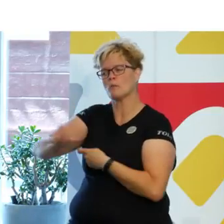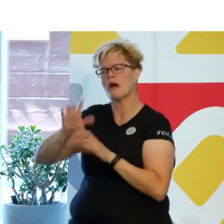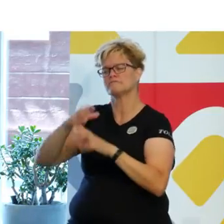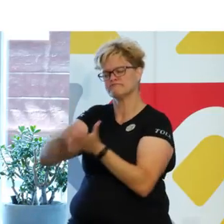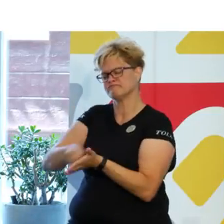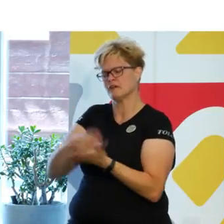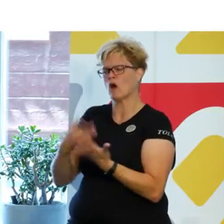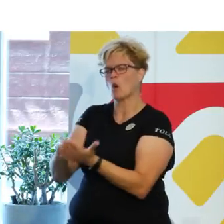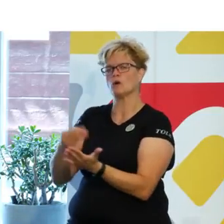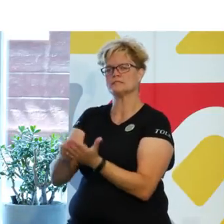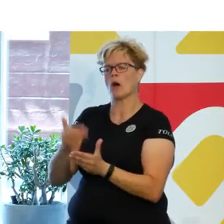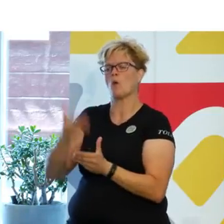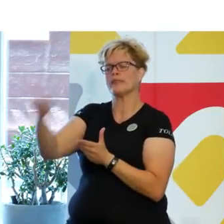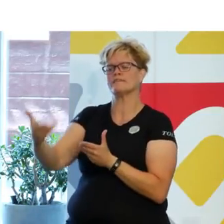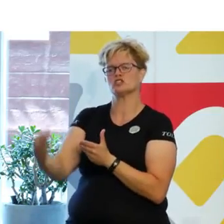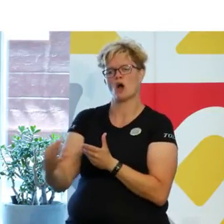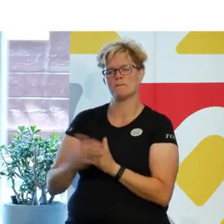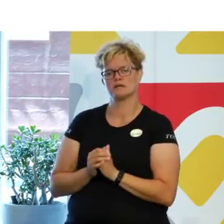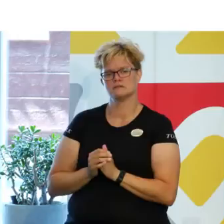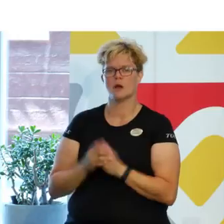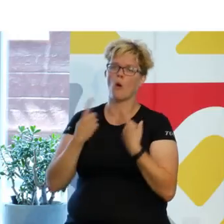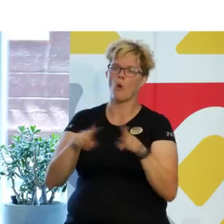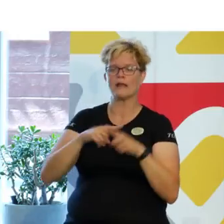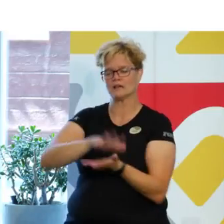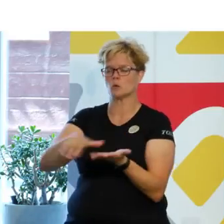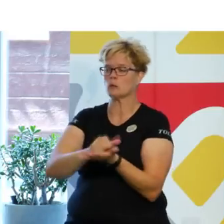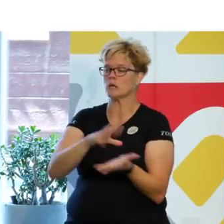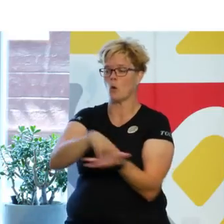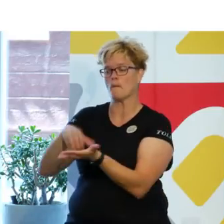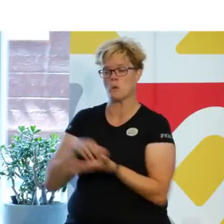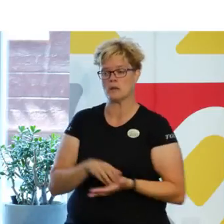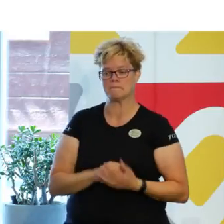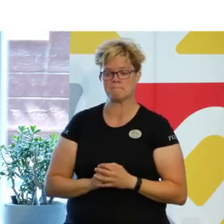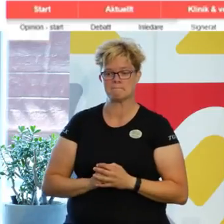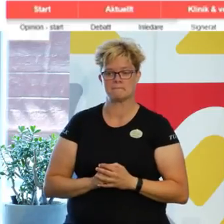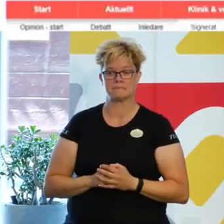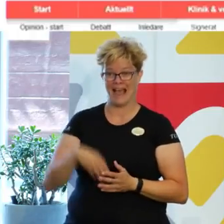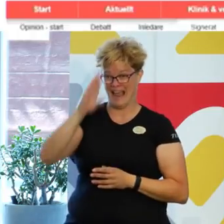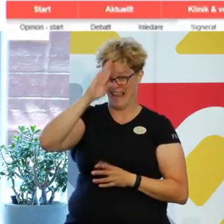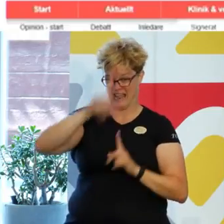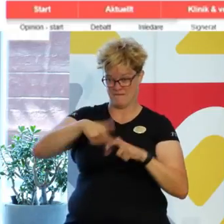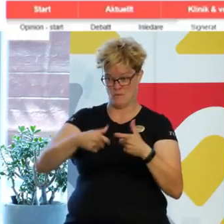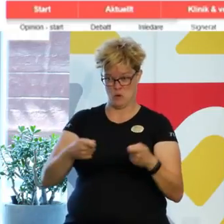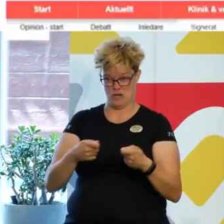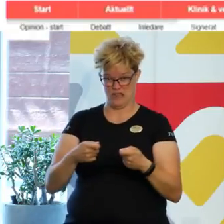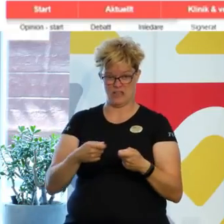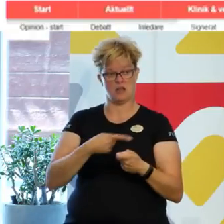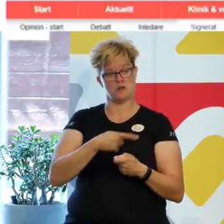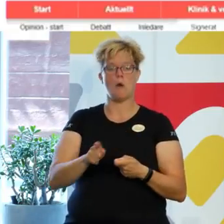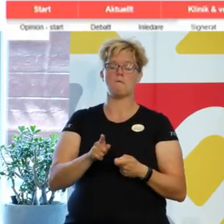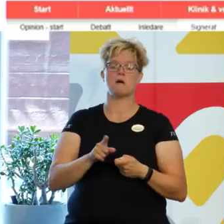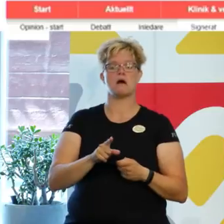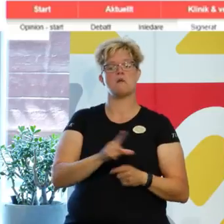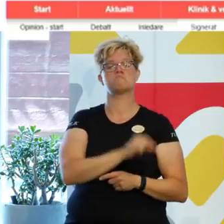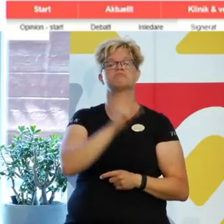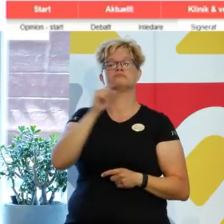utanförskapet kostar i olika skånska kommuner. Läkarförbundet slår med jämna